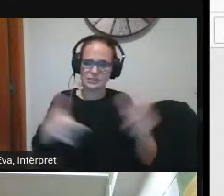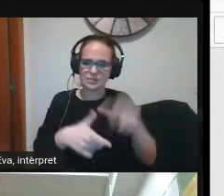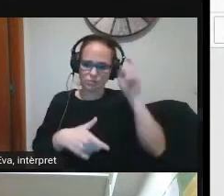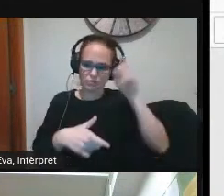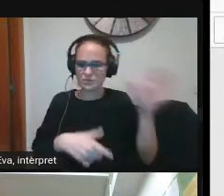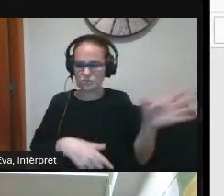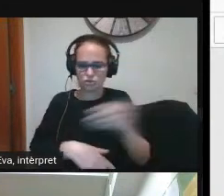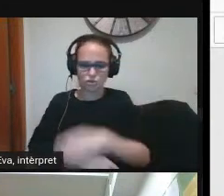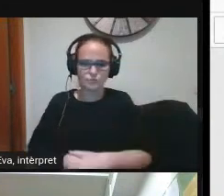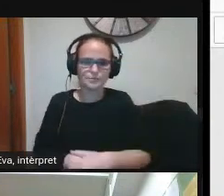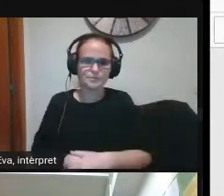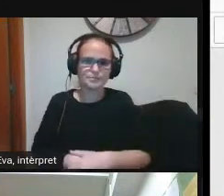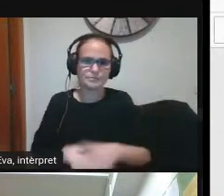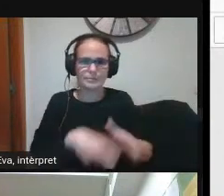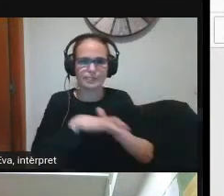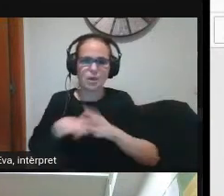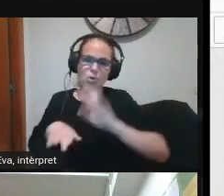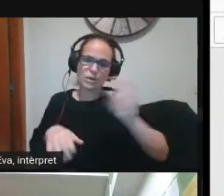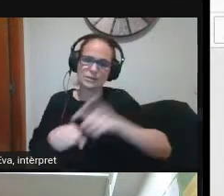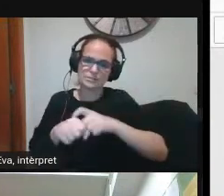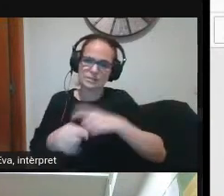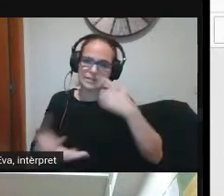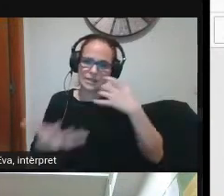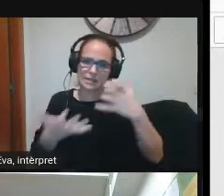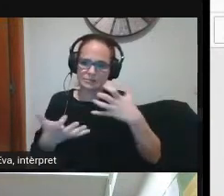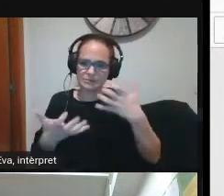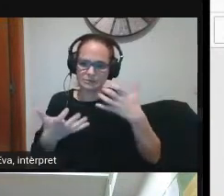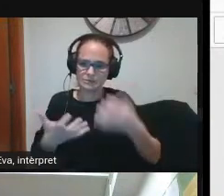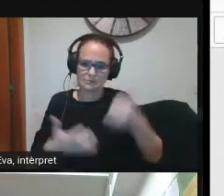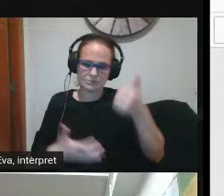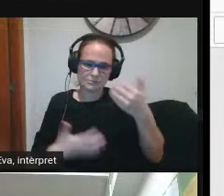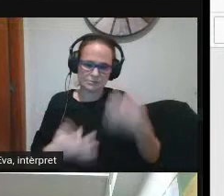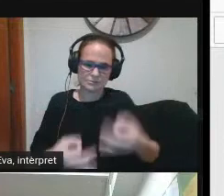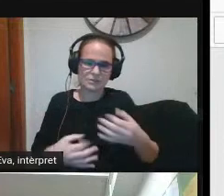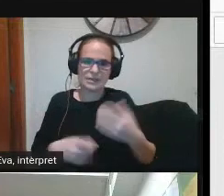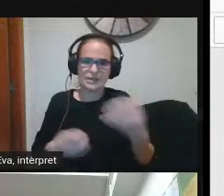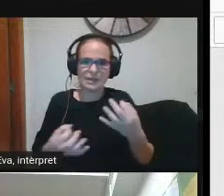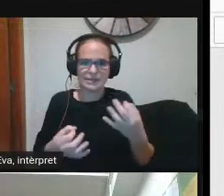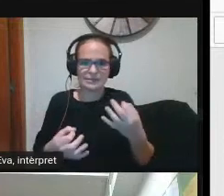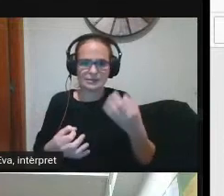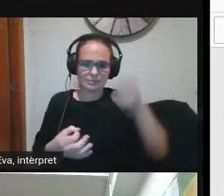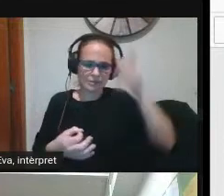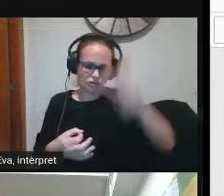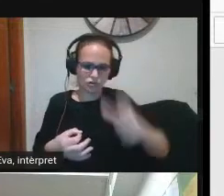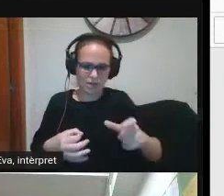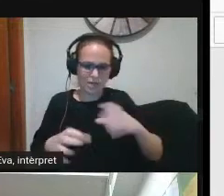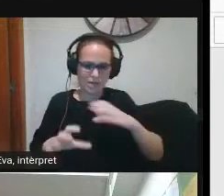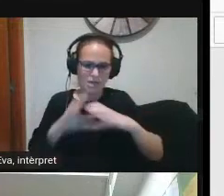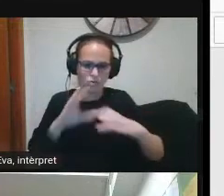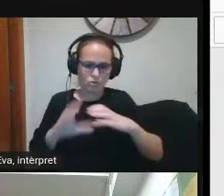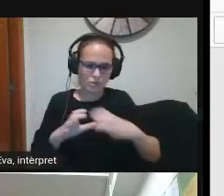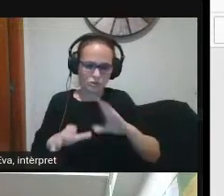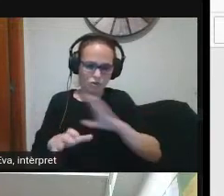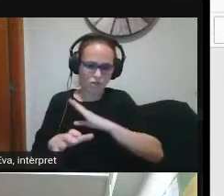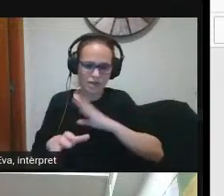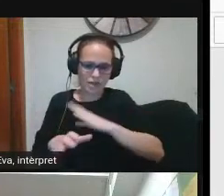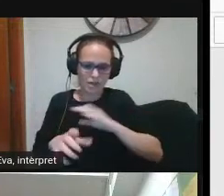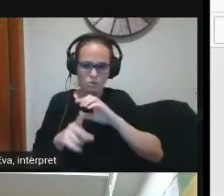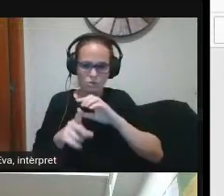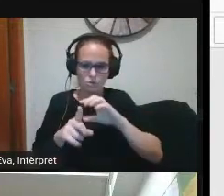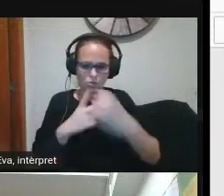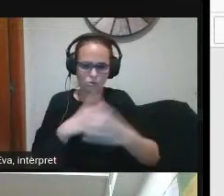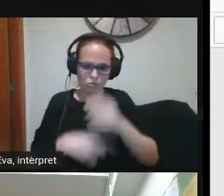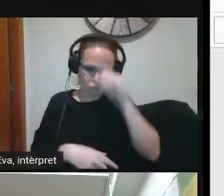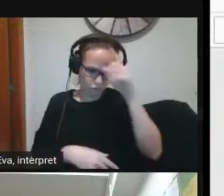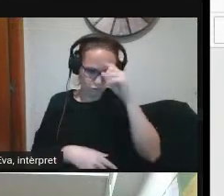un altre aspecte que és rellevant és que la persona de coordinació de la cultura digital per tant també al grup impulsor i assisteix